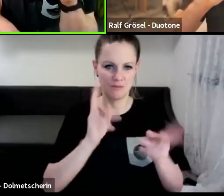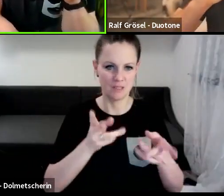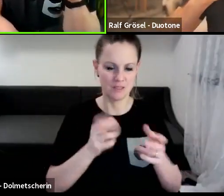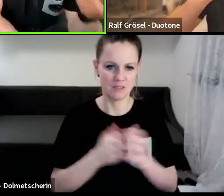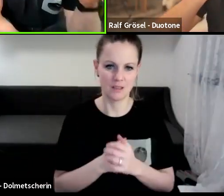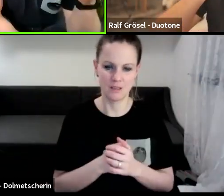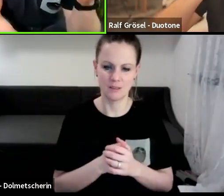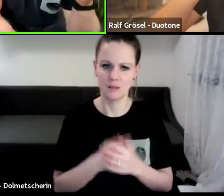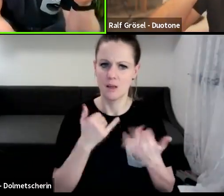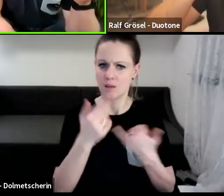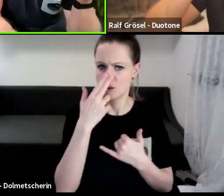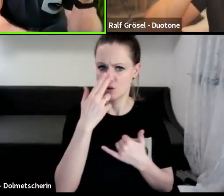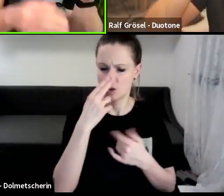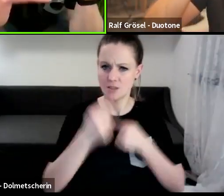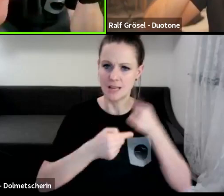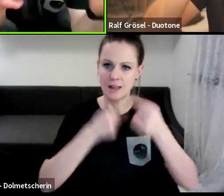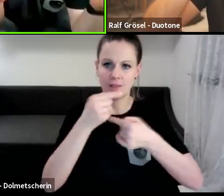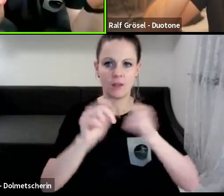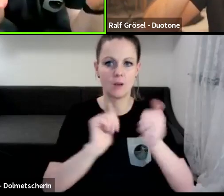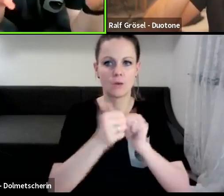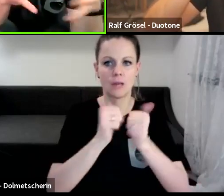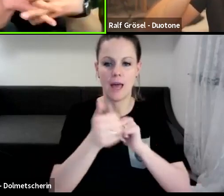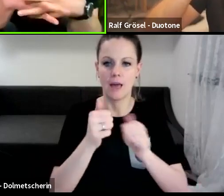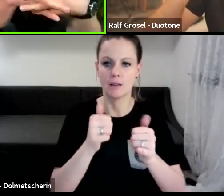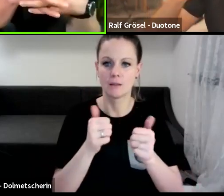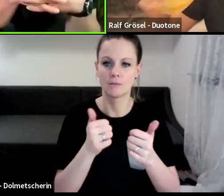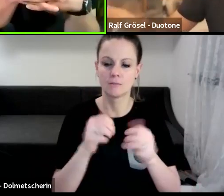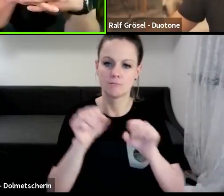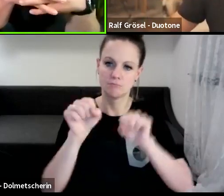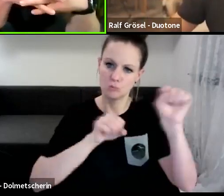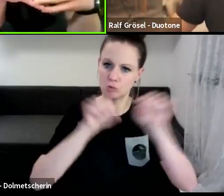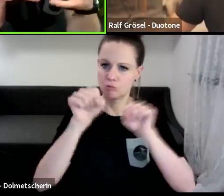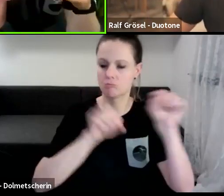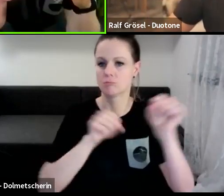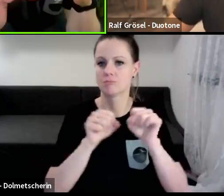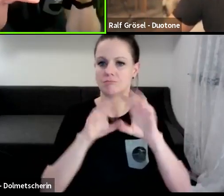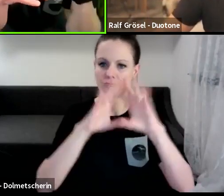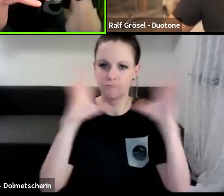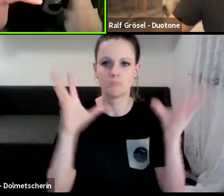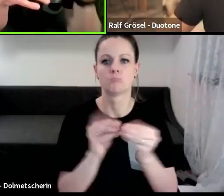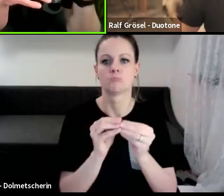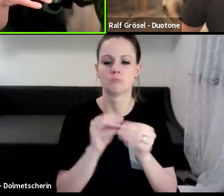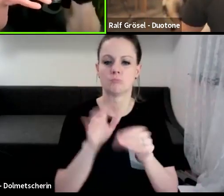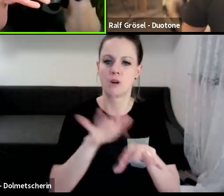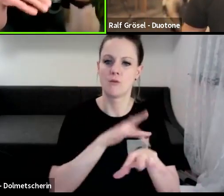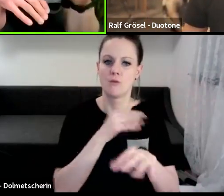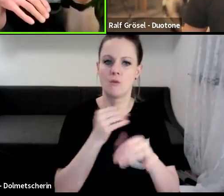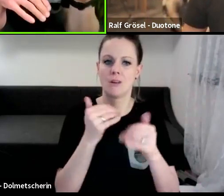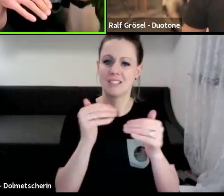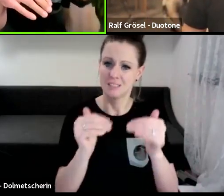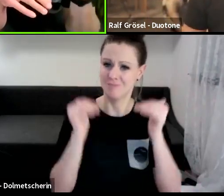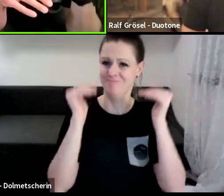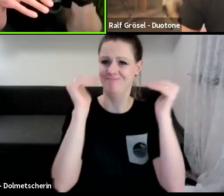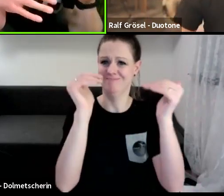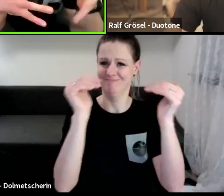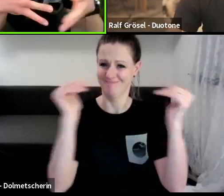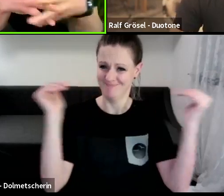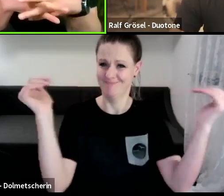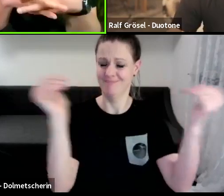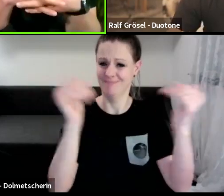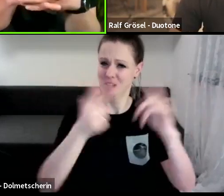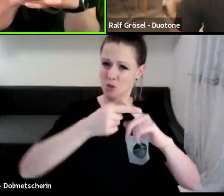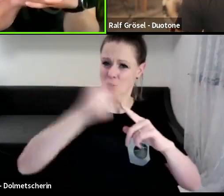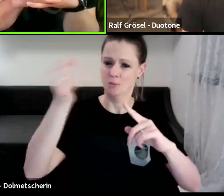Wie ist die Entwicklung im Kitesport jetzt, wenn man gesamt betrachtet, so wie ist dein Empfinden? Sind wir am Plateau, nimmt es ab, ist es so wie